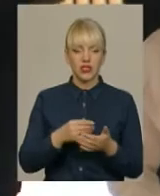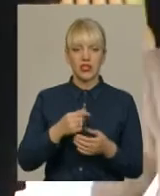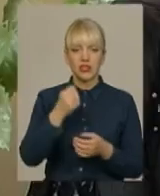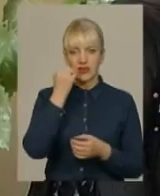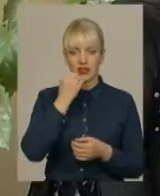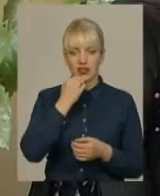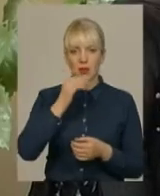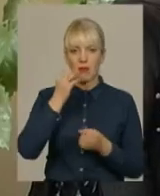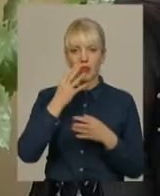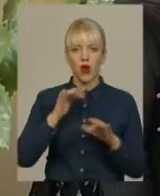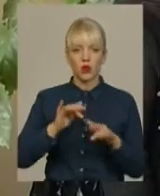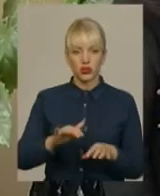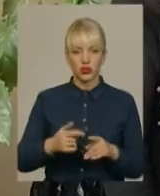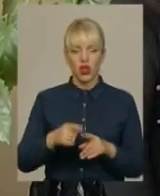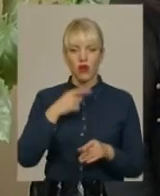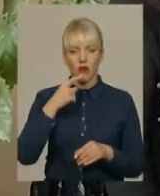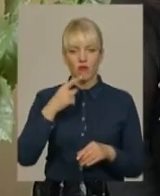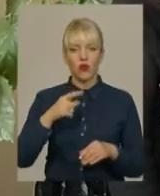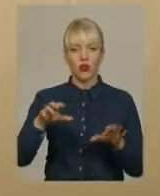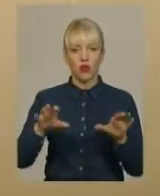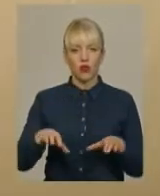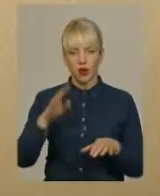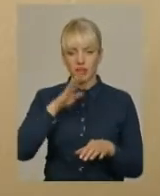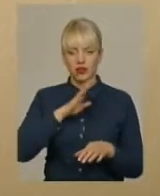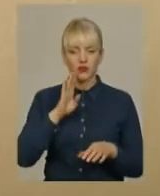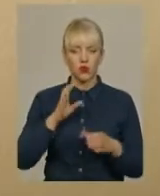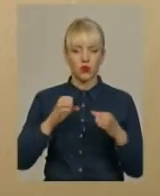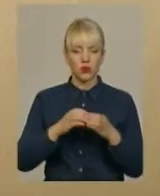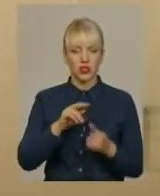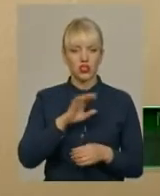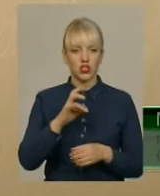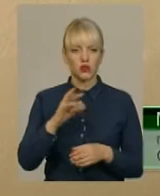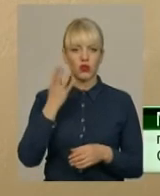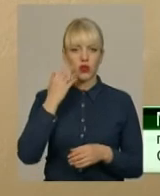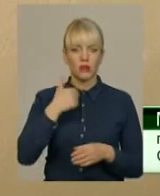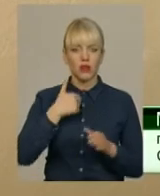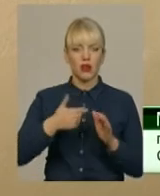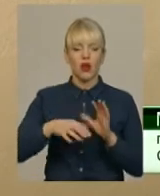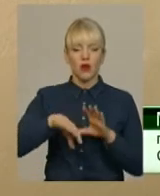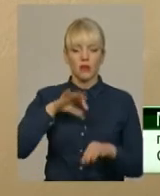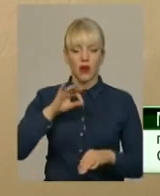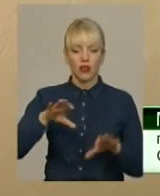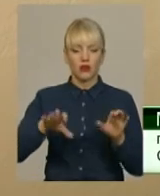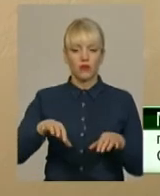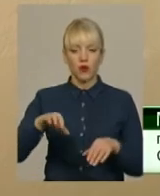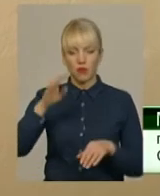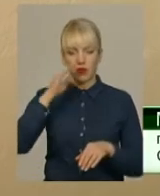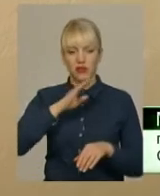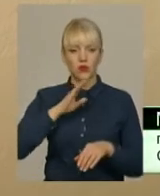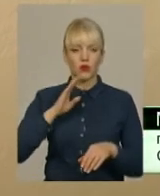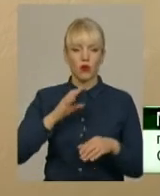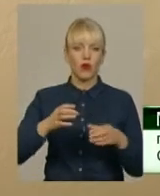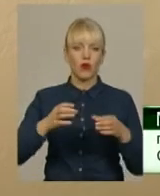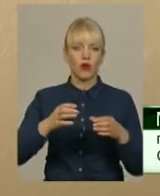запевняє голова батьківського комітету школи Михайло Нечеснюк. Коли мене обрали головою батьківського комітету, я дав